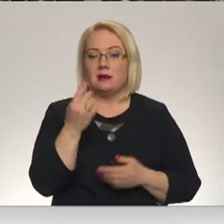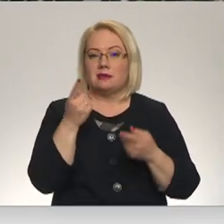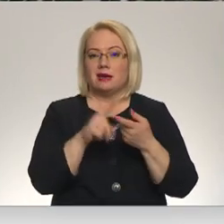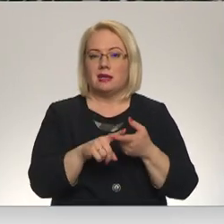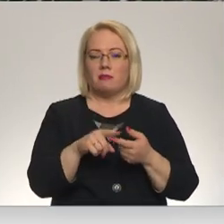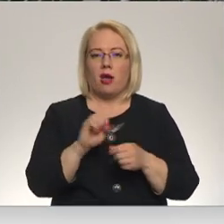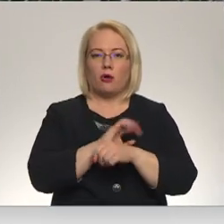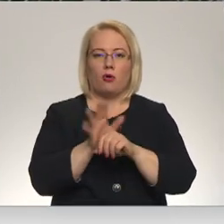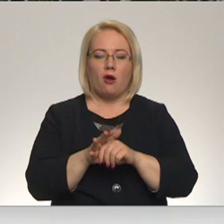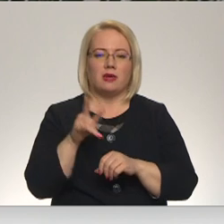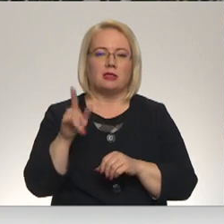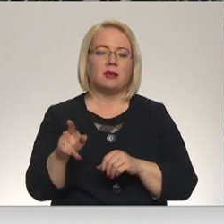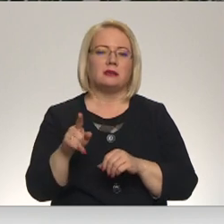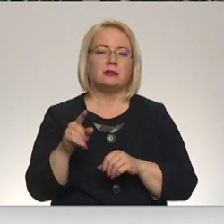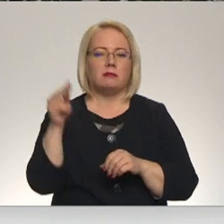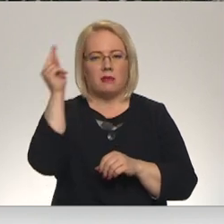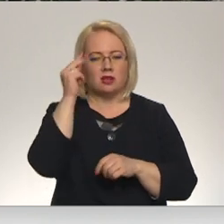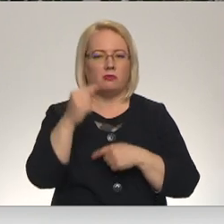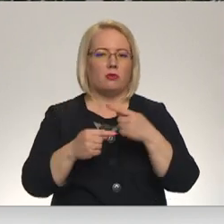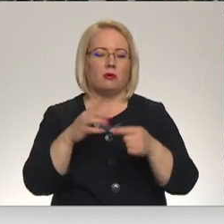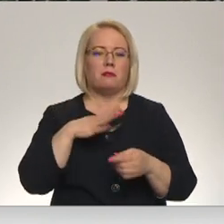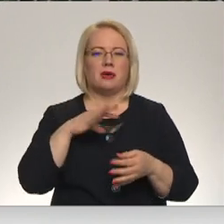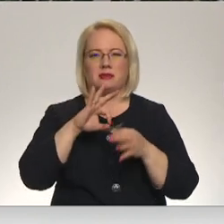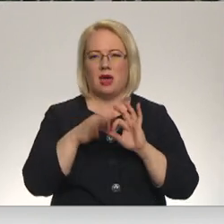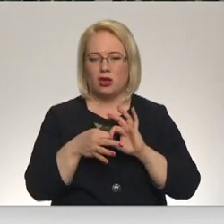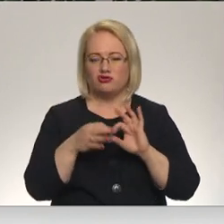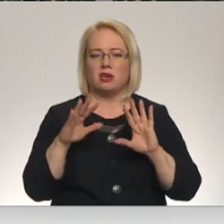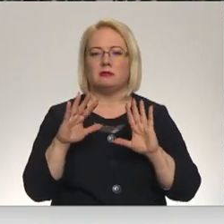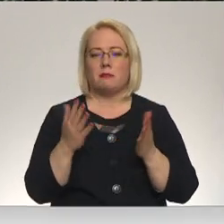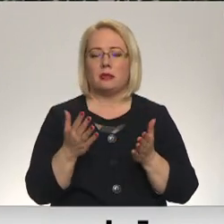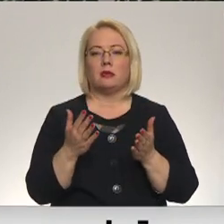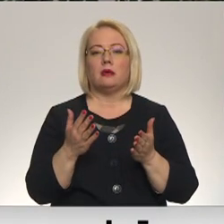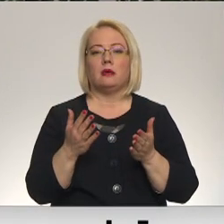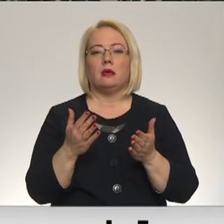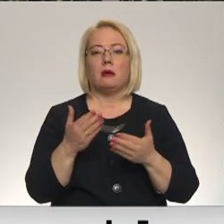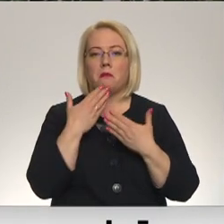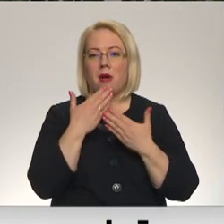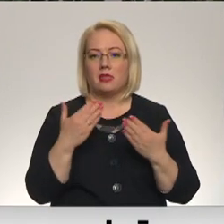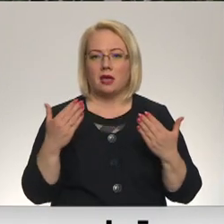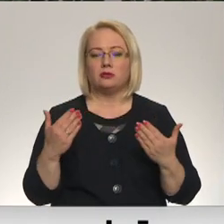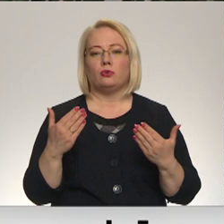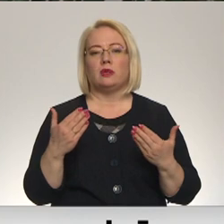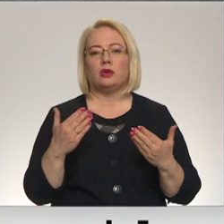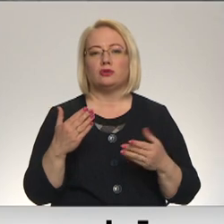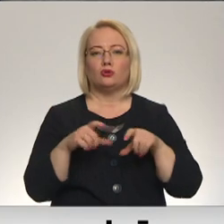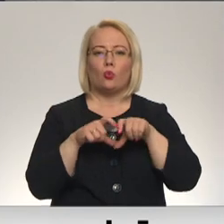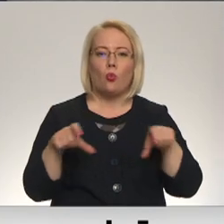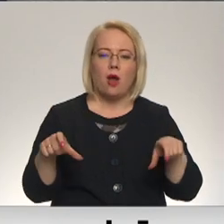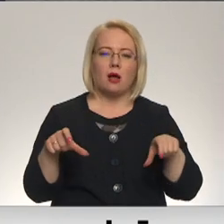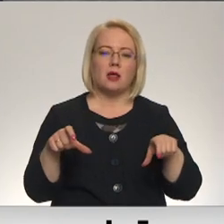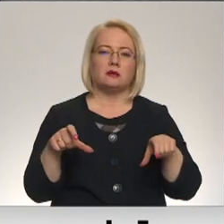viss process bija sarežģīts no sākumā, bet pateicoties, skolas